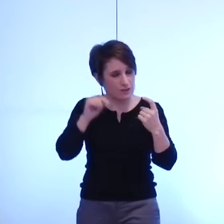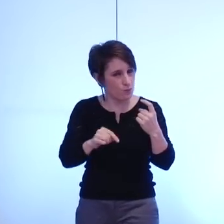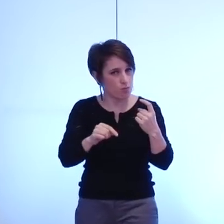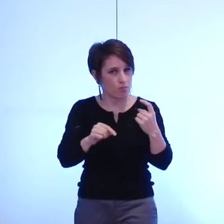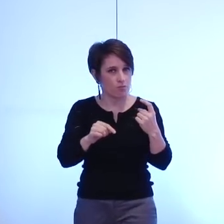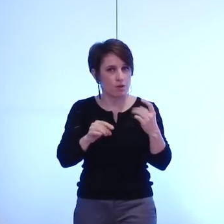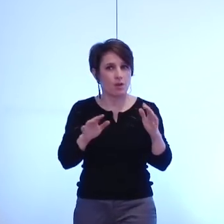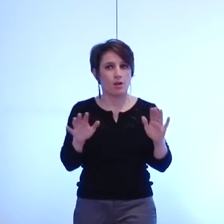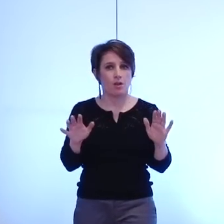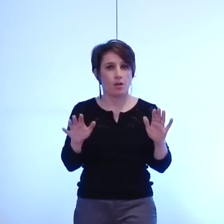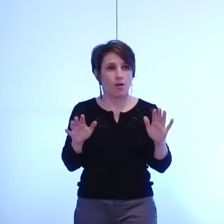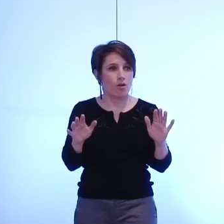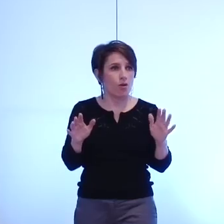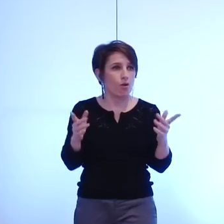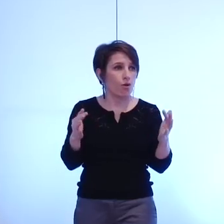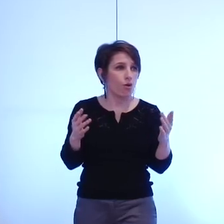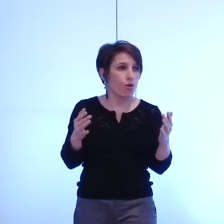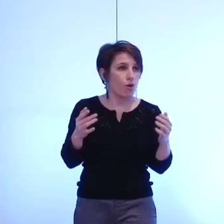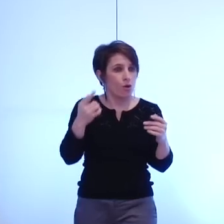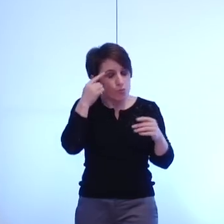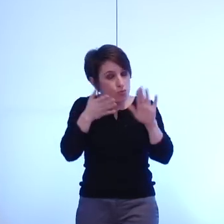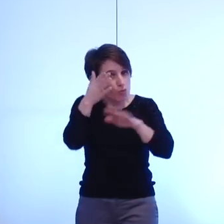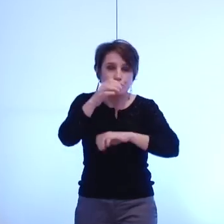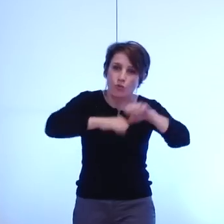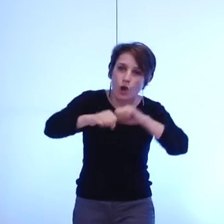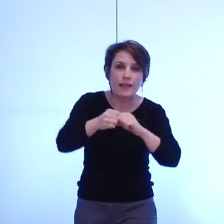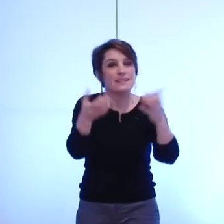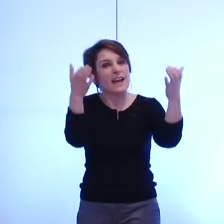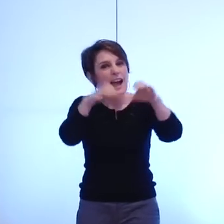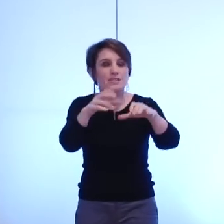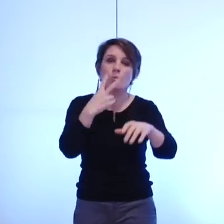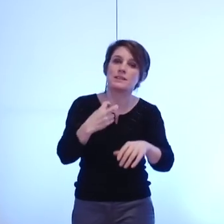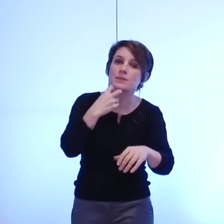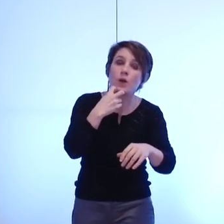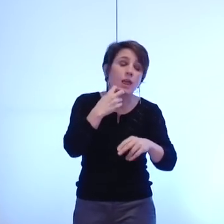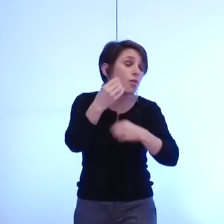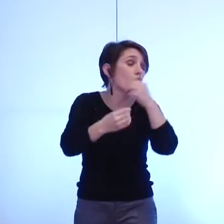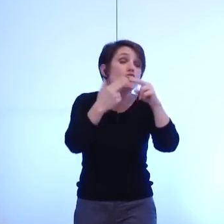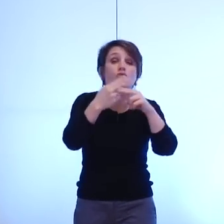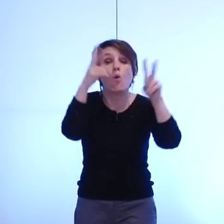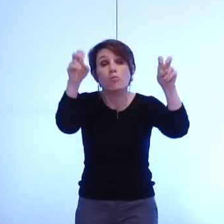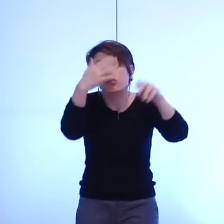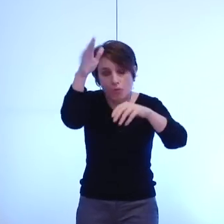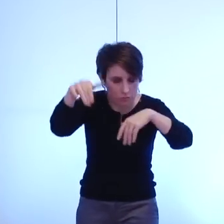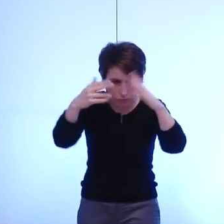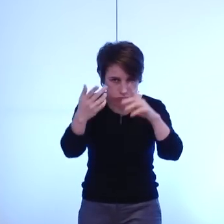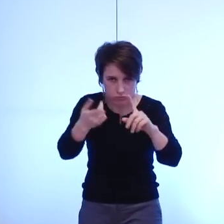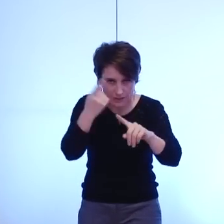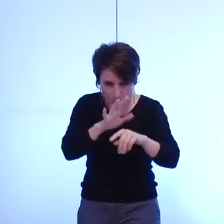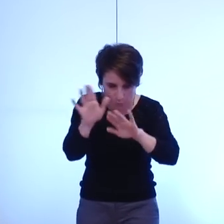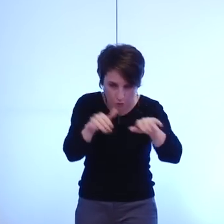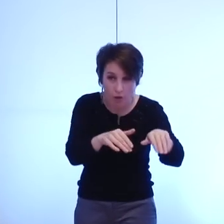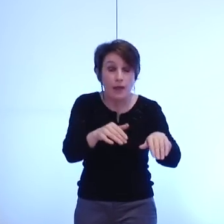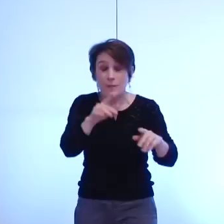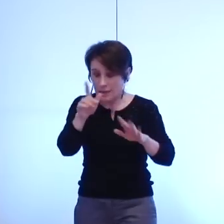'appuyer sur des espèces d'assemblées citoyennes que chacun appellera comme il voudra pour à la fois avoir un cadre d'élaboration